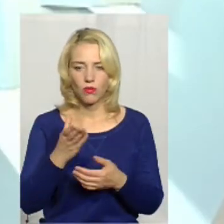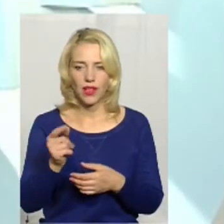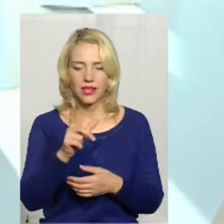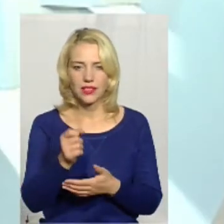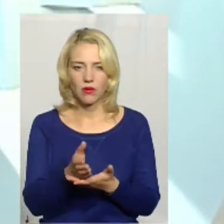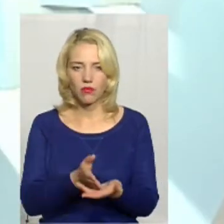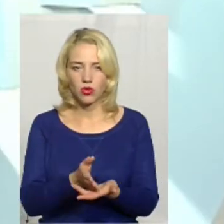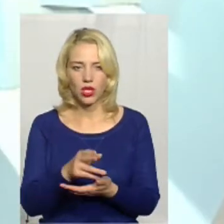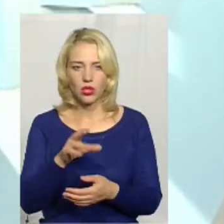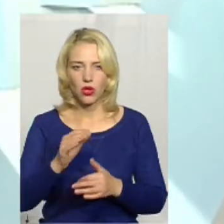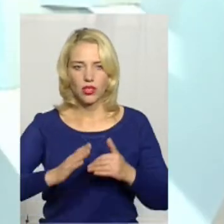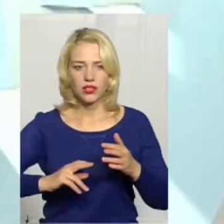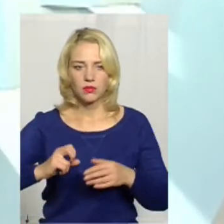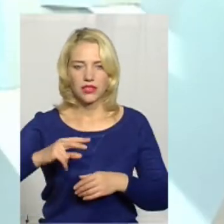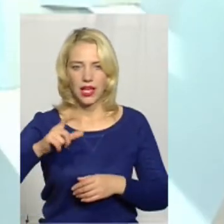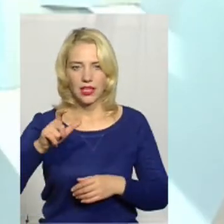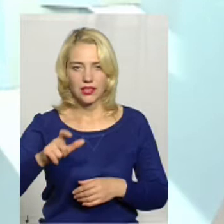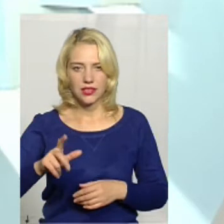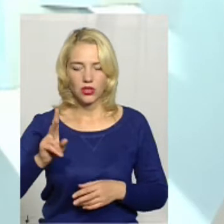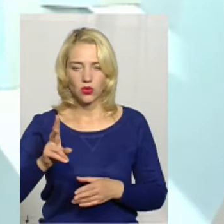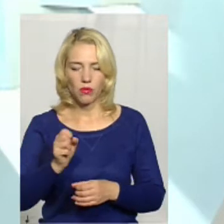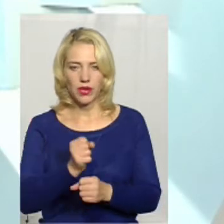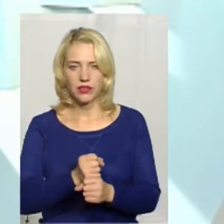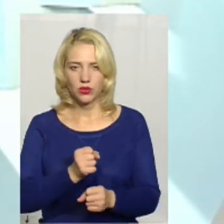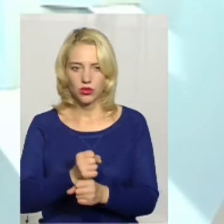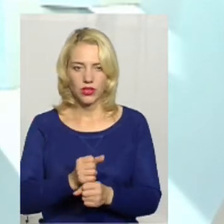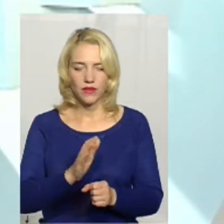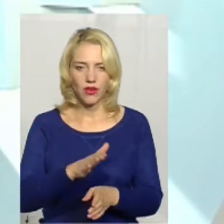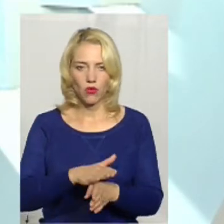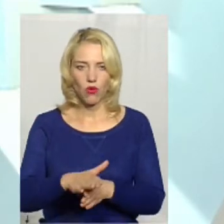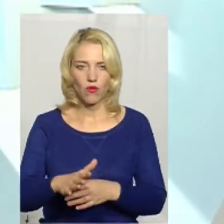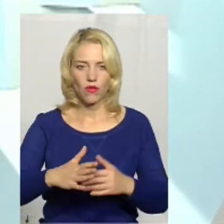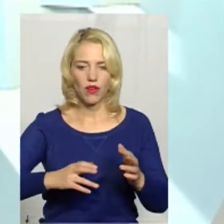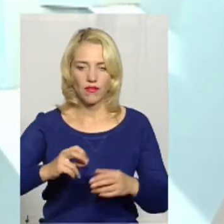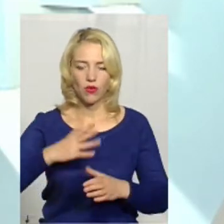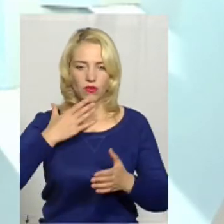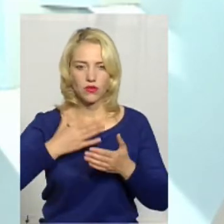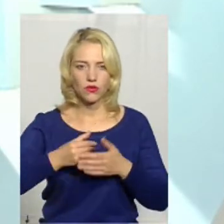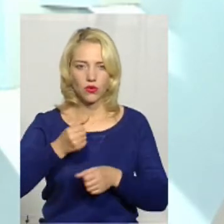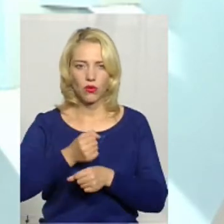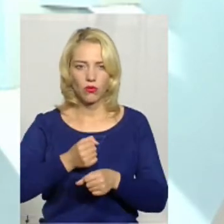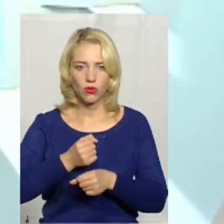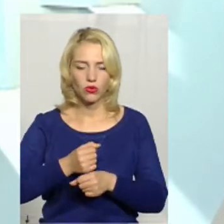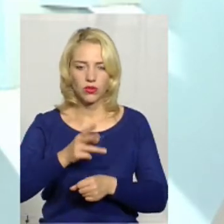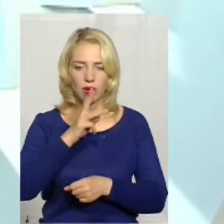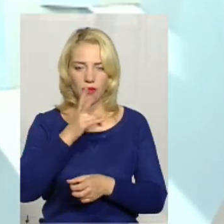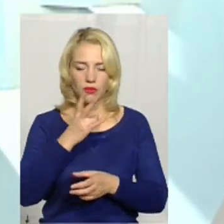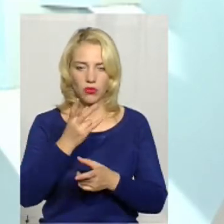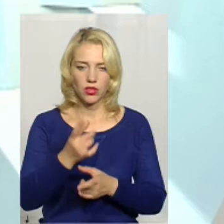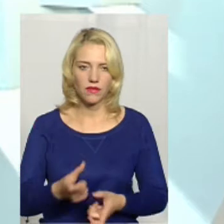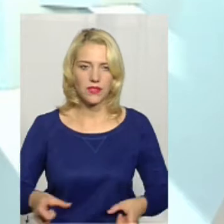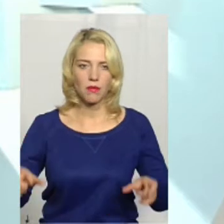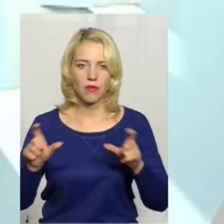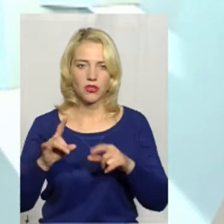то спеціаліст, який працює і виконує кваліфіковану свою роботу, зарплата повинна в рази